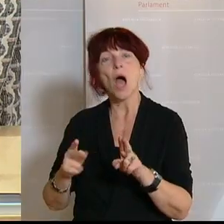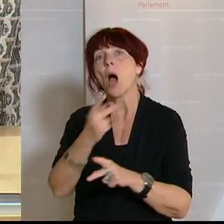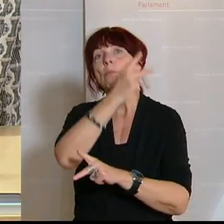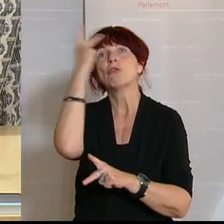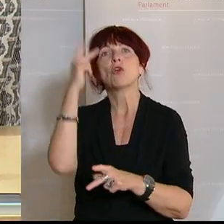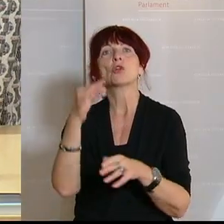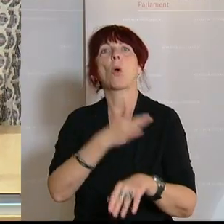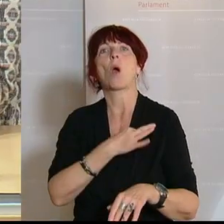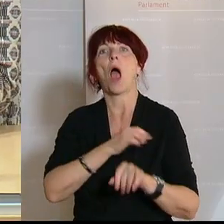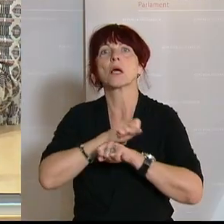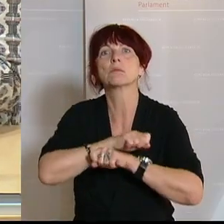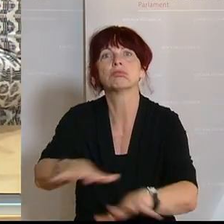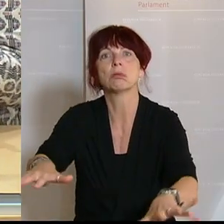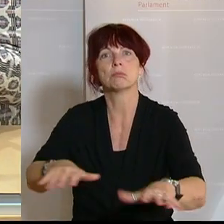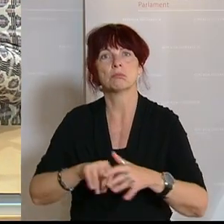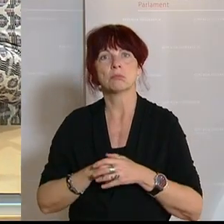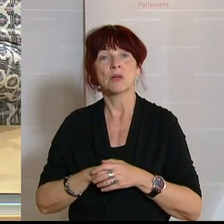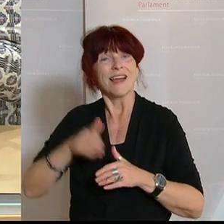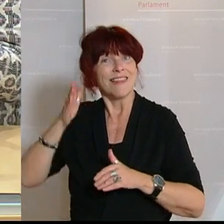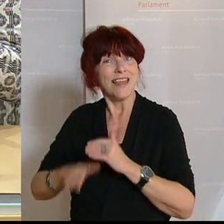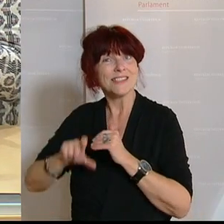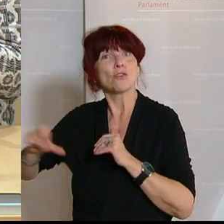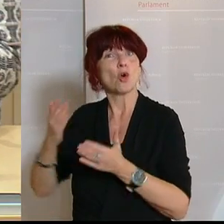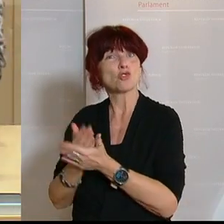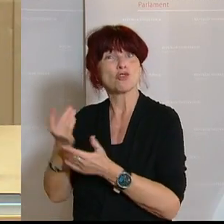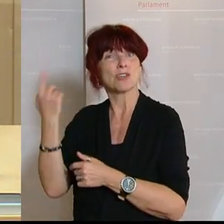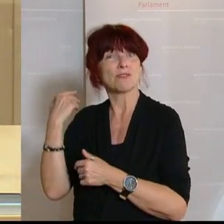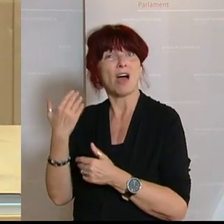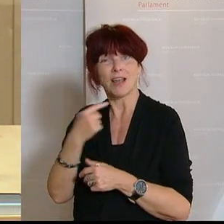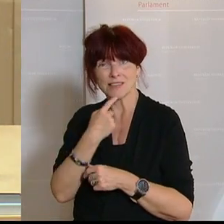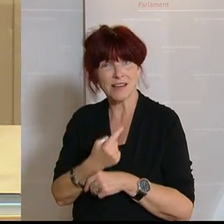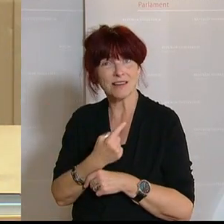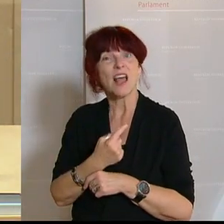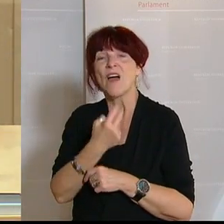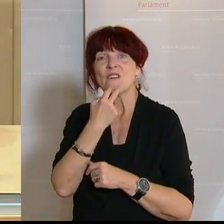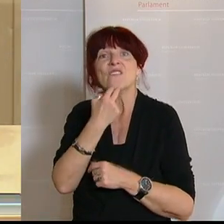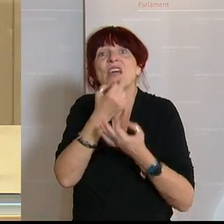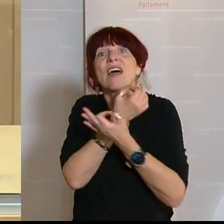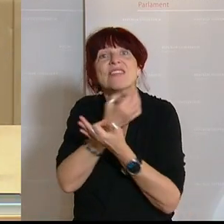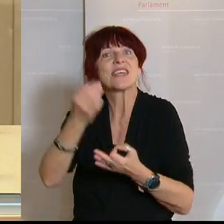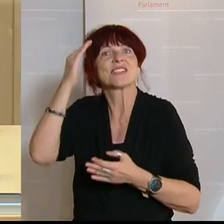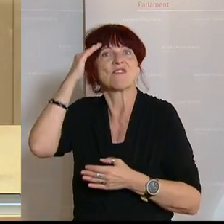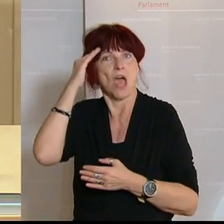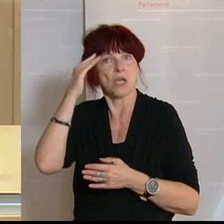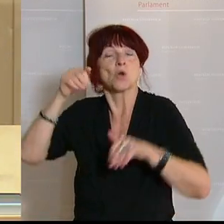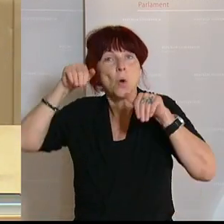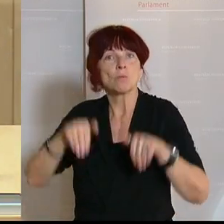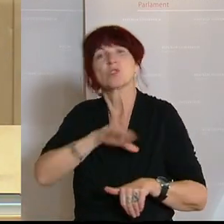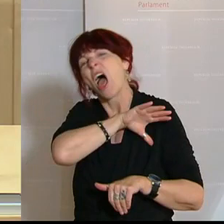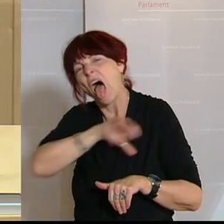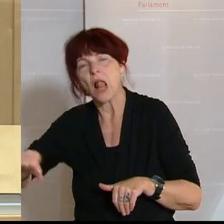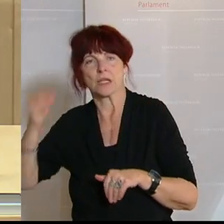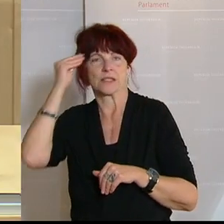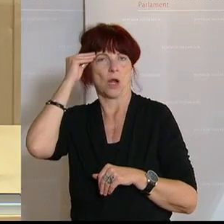Woche schon gesagt, wer nichts weiß, muss alles glauben. Sie sind nicht transparent und legen Berechnungsmodelle oder Modellrechnungen vor.